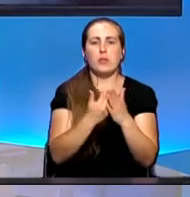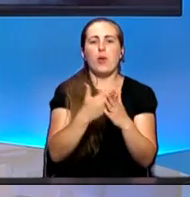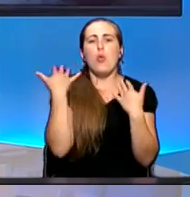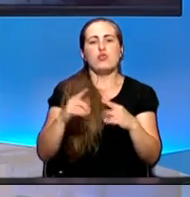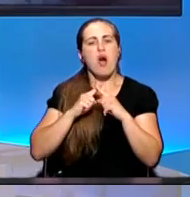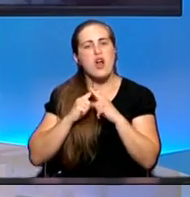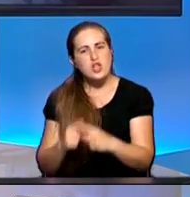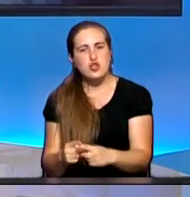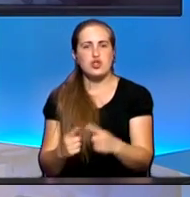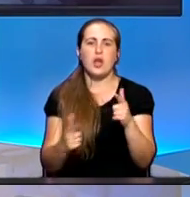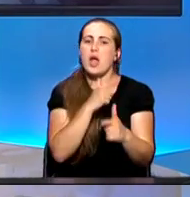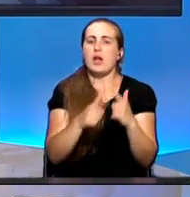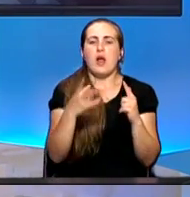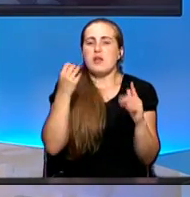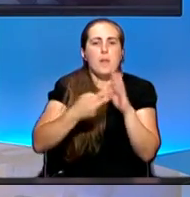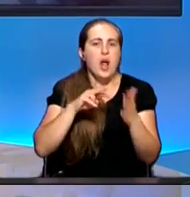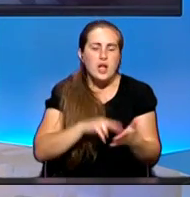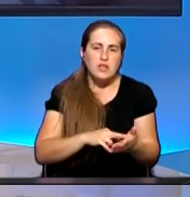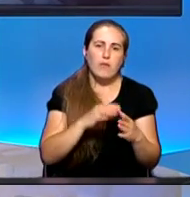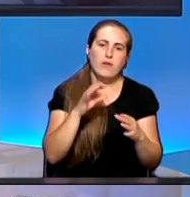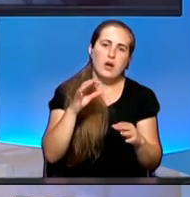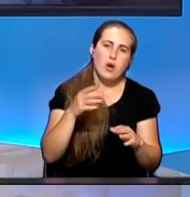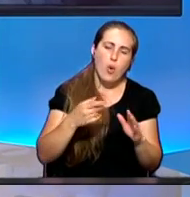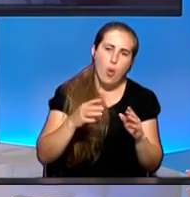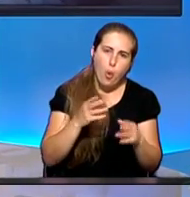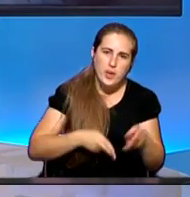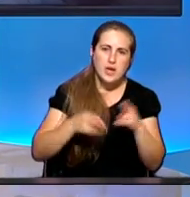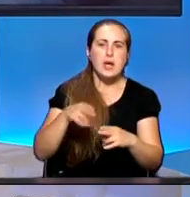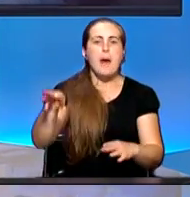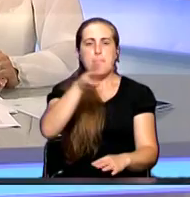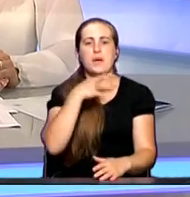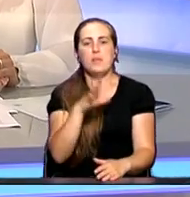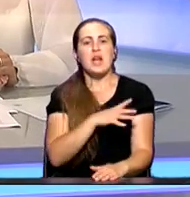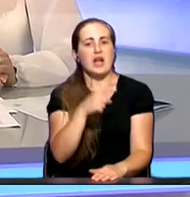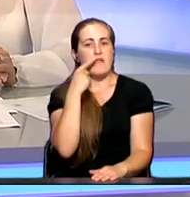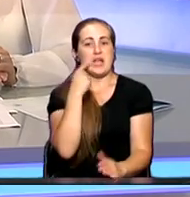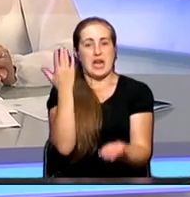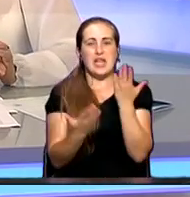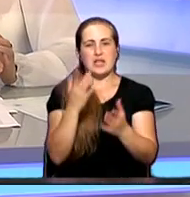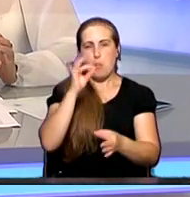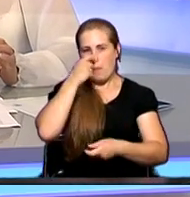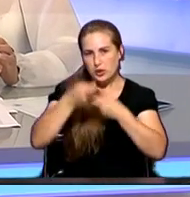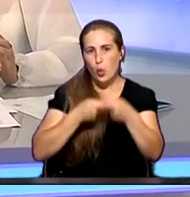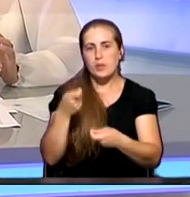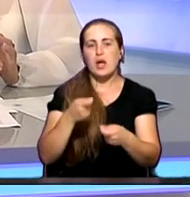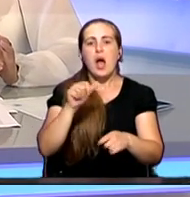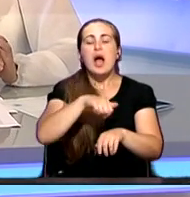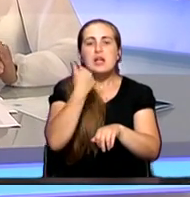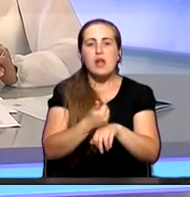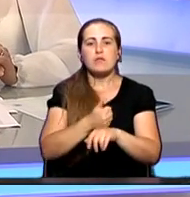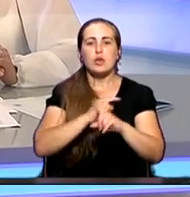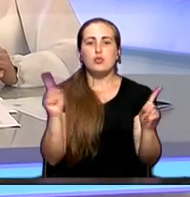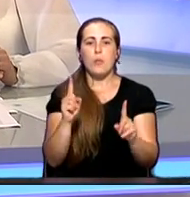или внеплановые операции, или плановые операции? Мы говорили с вами, то есть если вот поподробнее, главное, чтобы